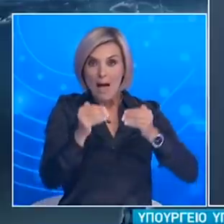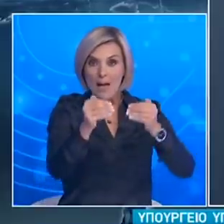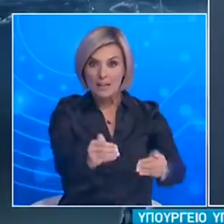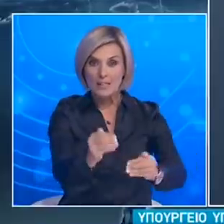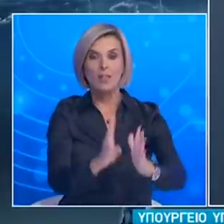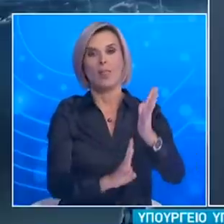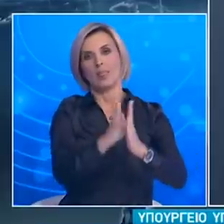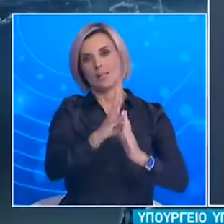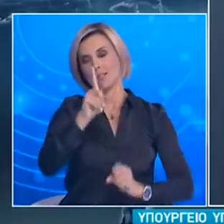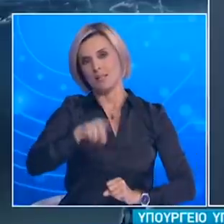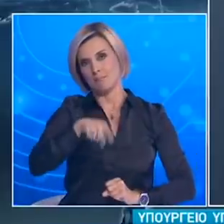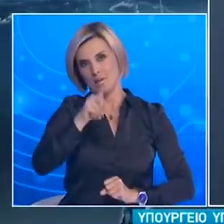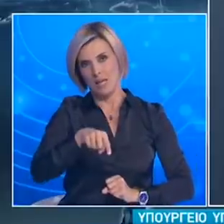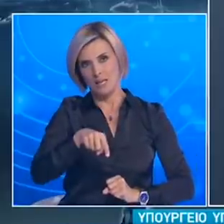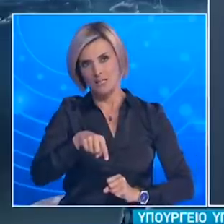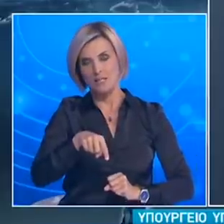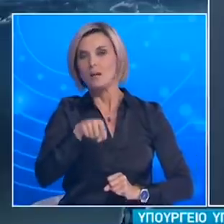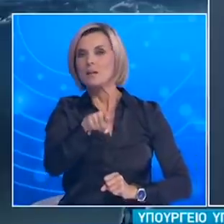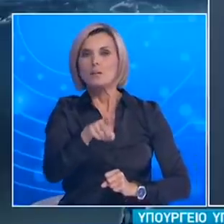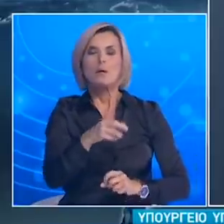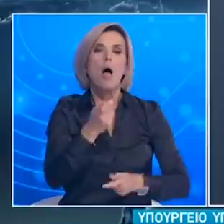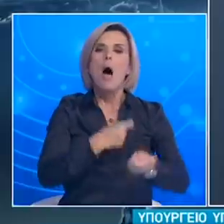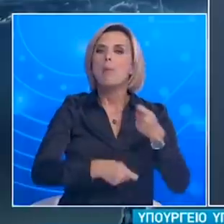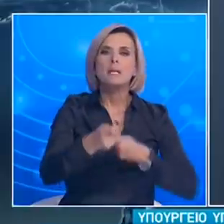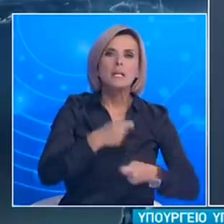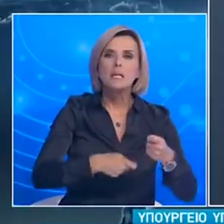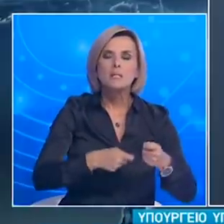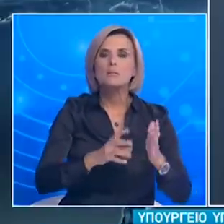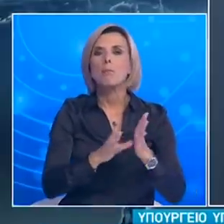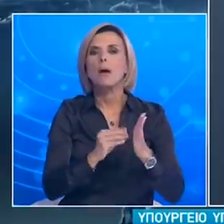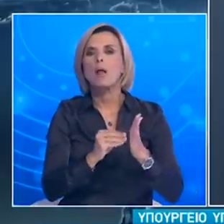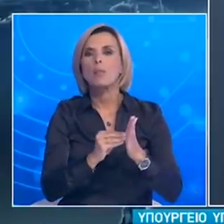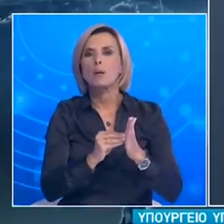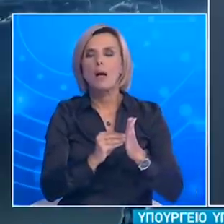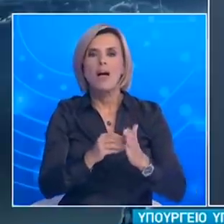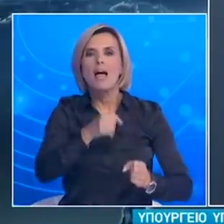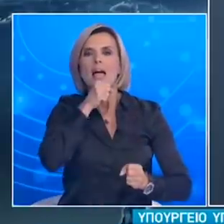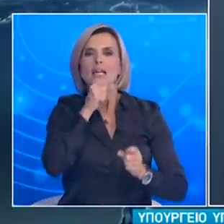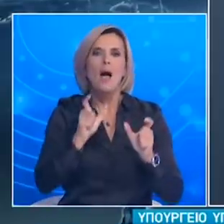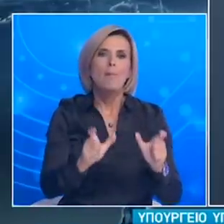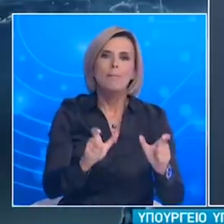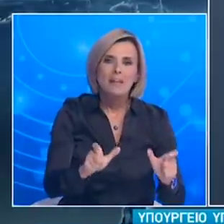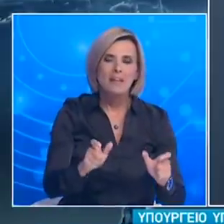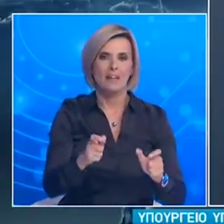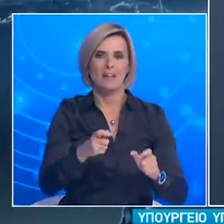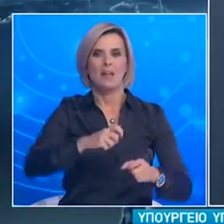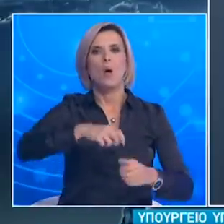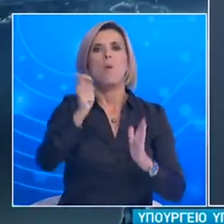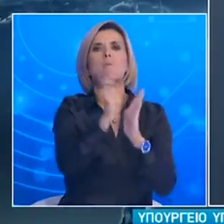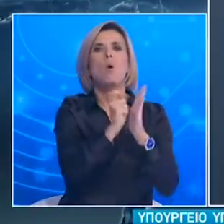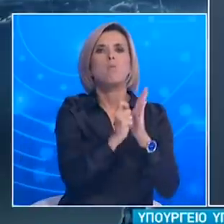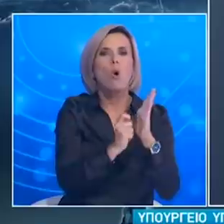αναστολή λειτουργίας συγκεκριμένων επιχειρήσεων όπως παραδείγμα τους χάρη υπηρεσίες που παρέχονται από τα ΚΑΠΗ υπηρεσίες τυχερών παιχνιδιών,